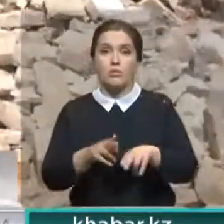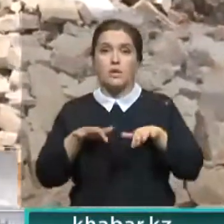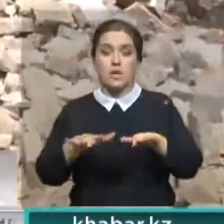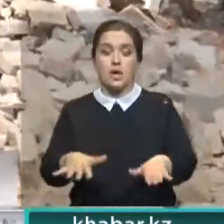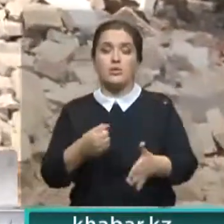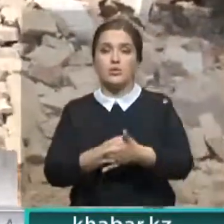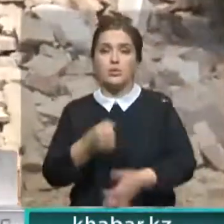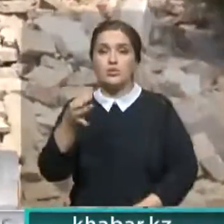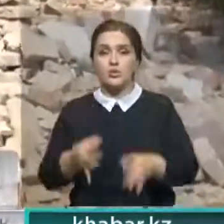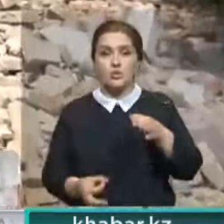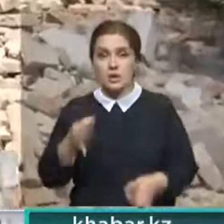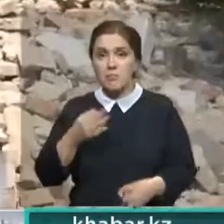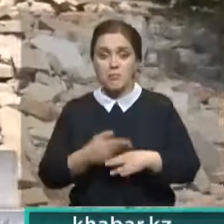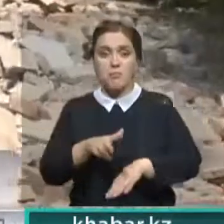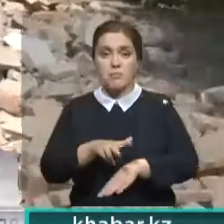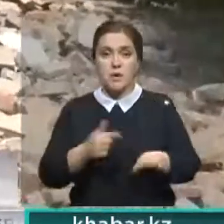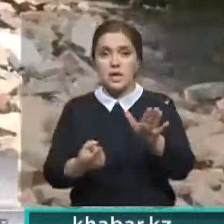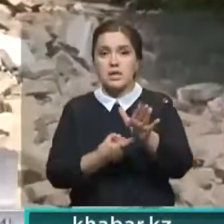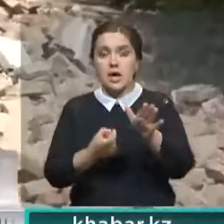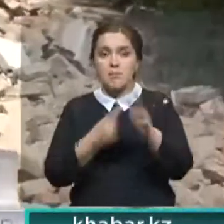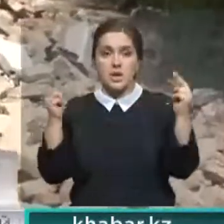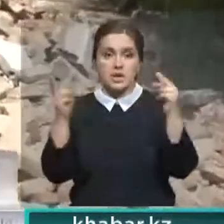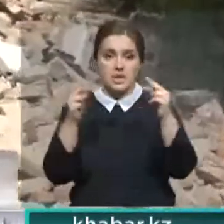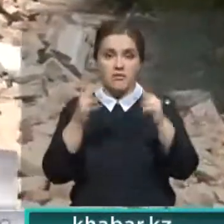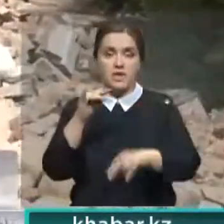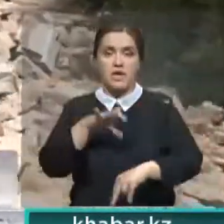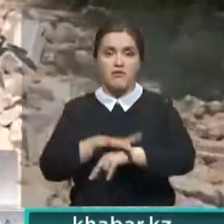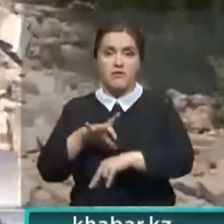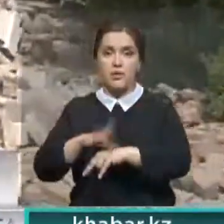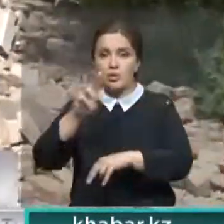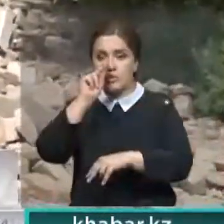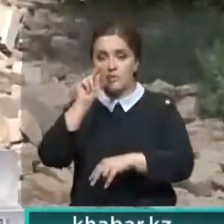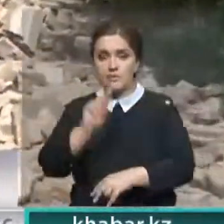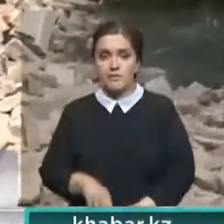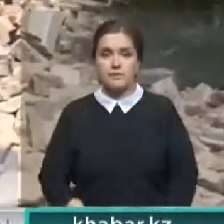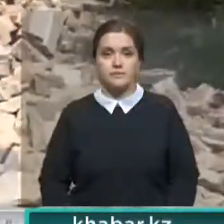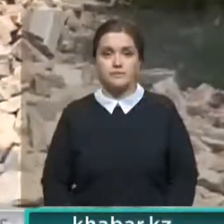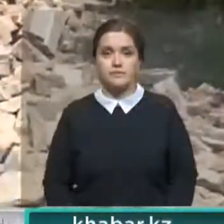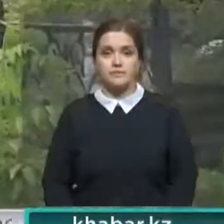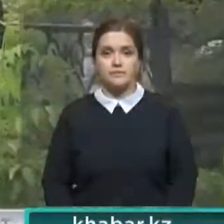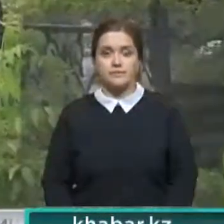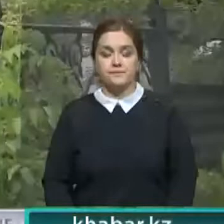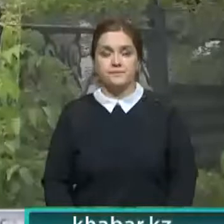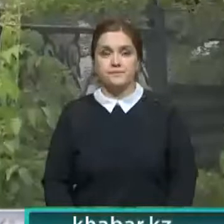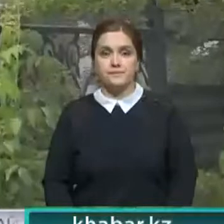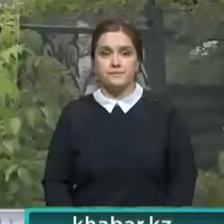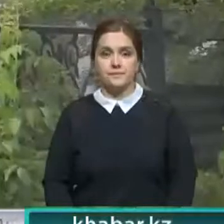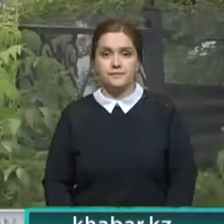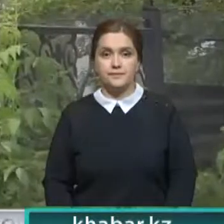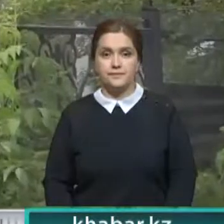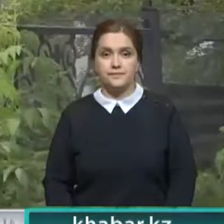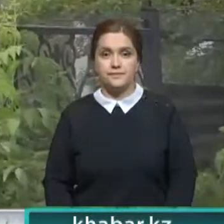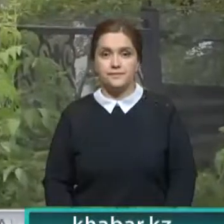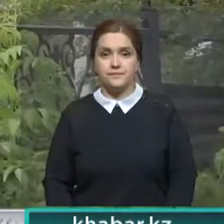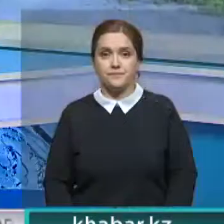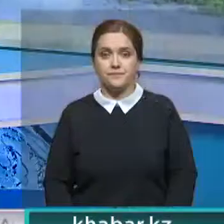досудебное расследование. Полицейские уже допрашивают свидетелей и выявляют виновных лиц. А с имутешами идет Мирханов. Семей. Итоги